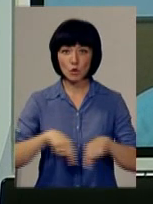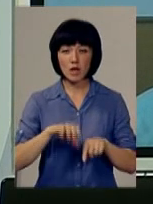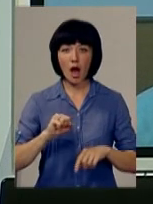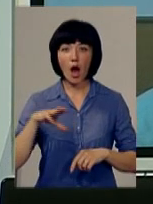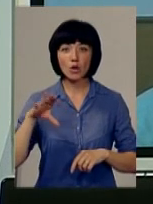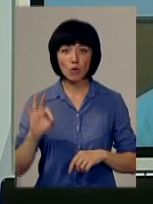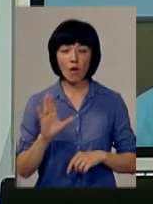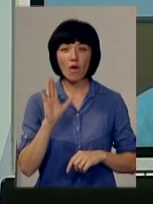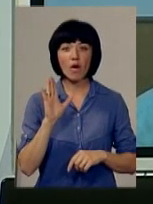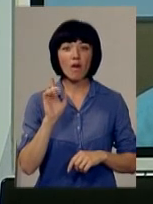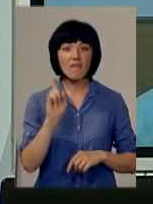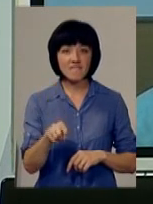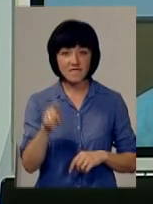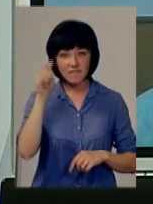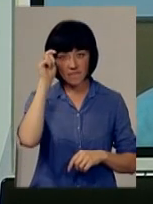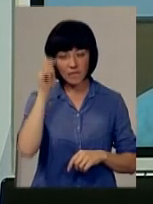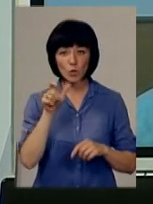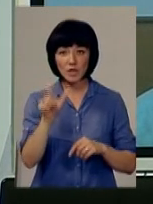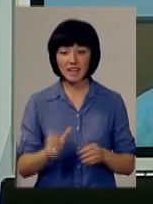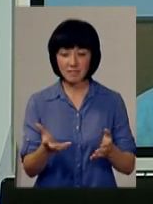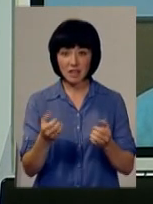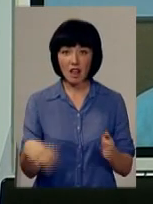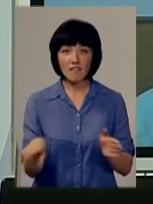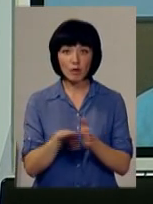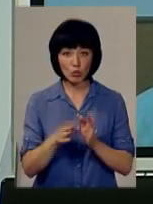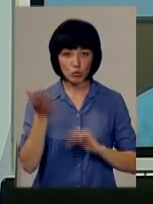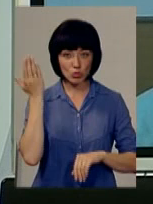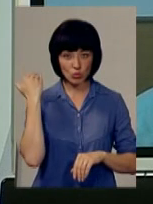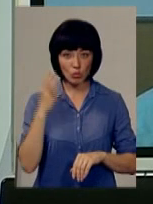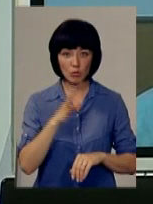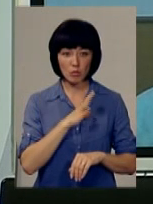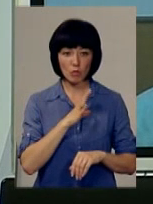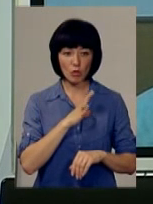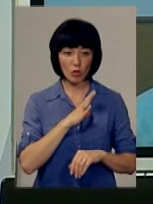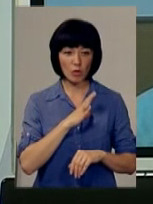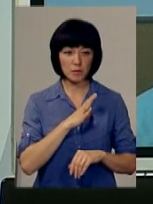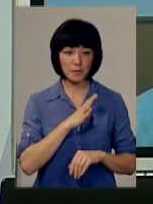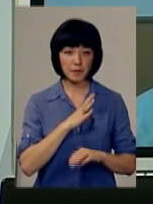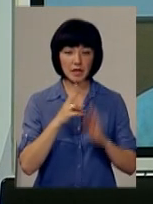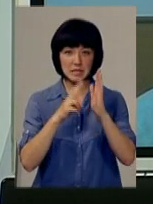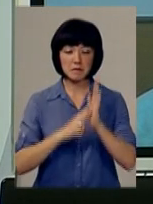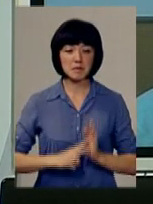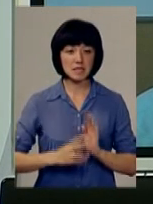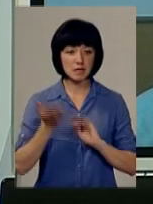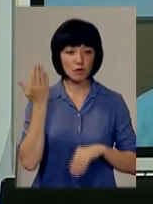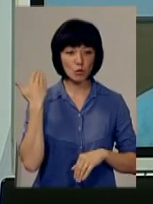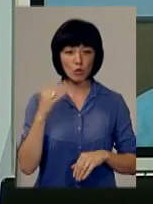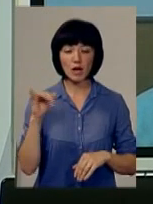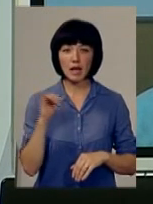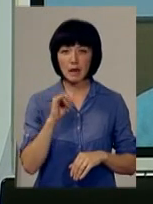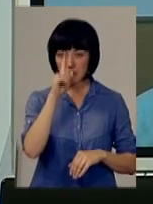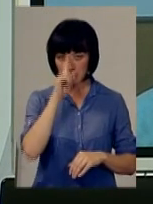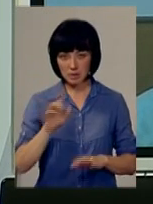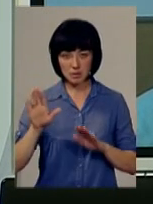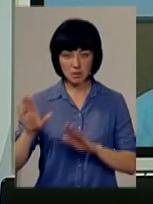Він людина, яка взяла відпустку в свій час, це майже сім місяців тому. І місяць